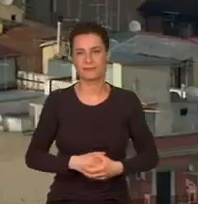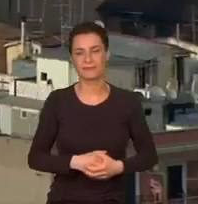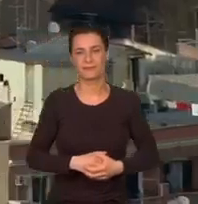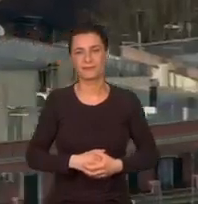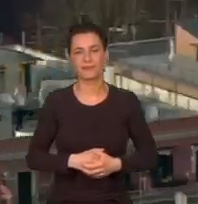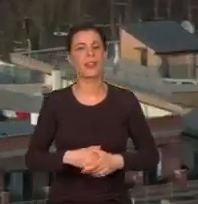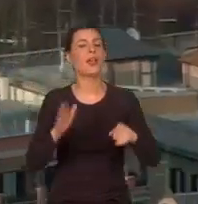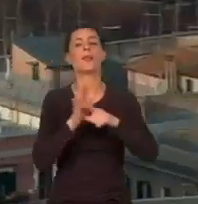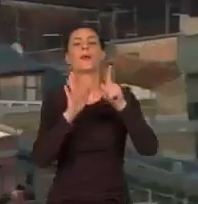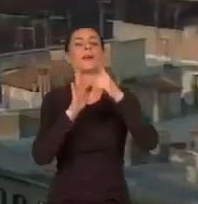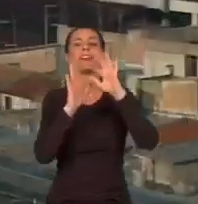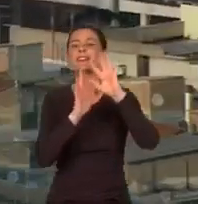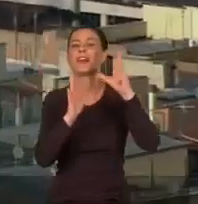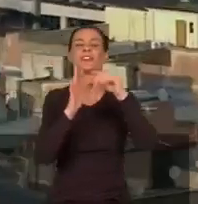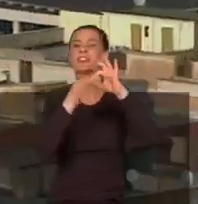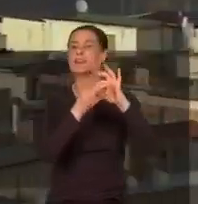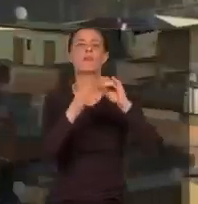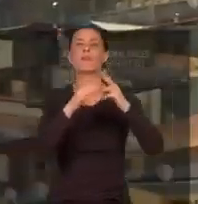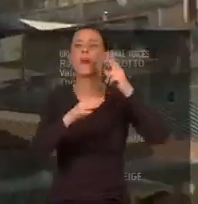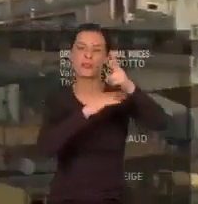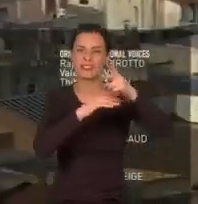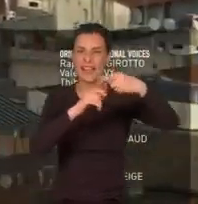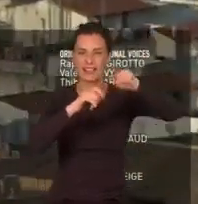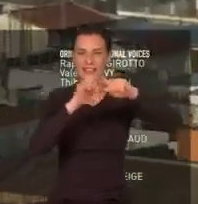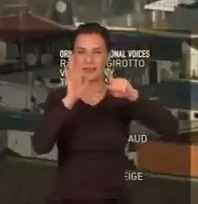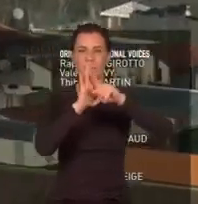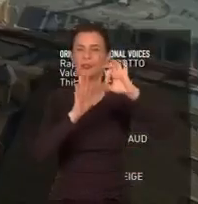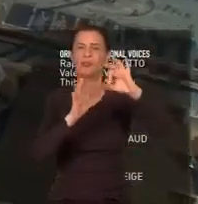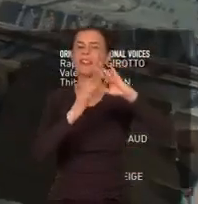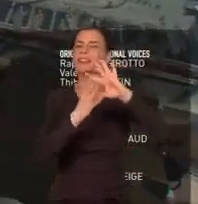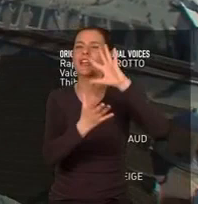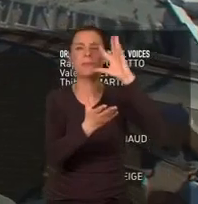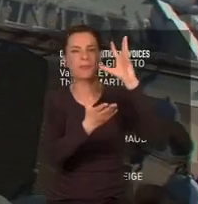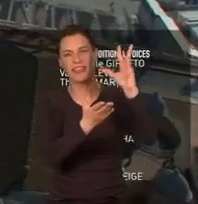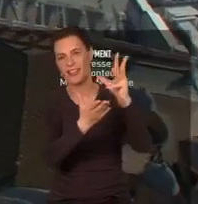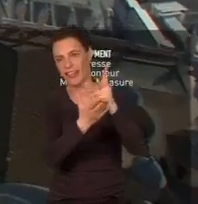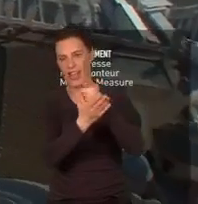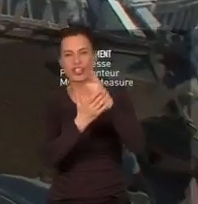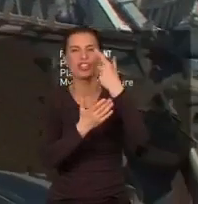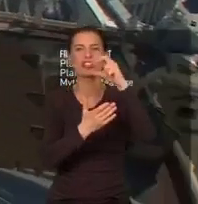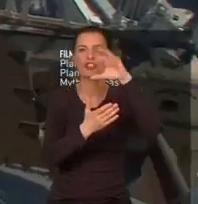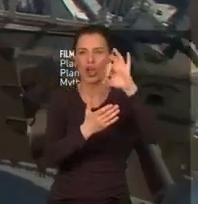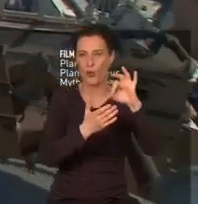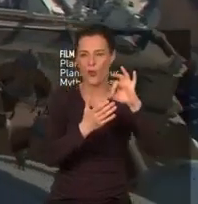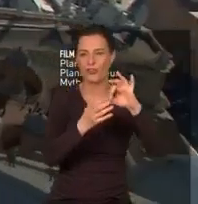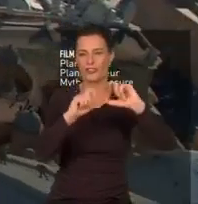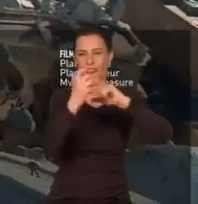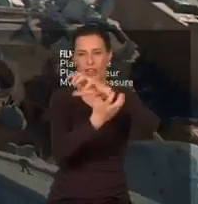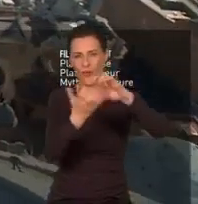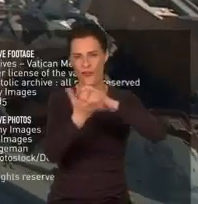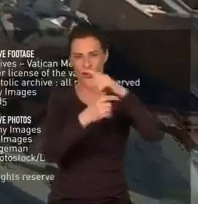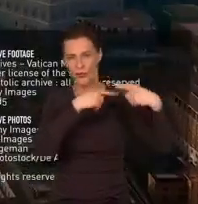Pejnot w teologicznej oprawie, lecz wykraczający poza nią, myśli wśród najpiękniejszych dzieł światowego dziedzictwa.